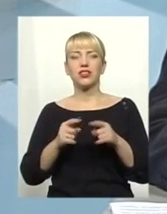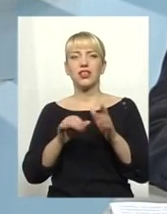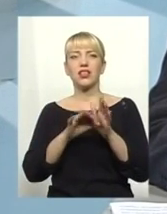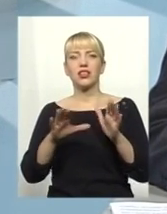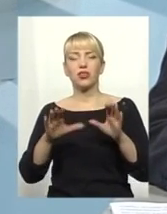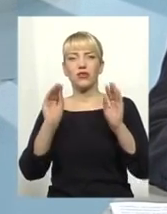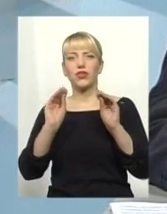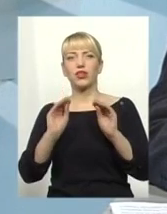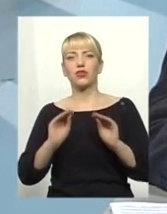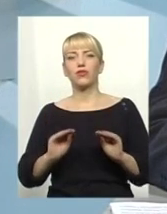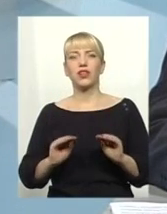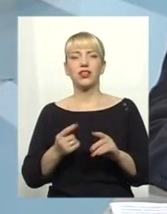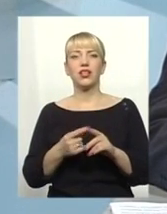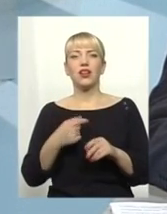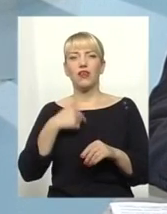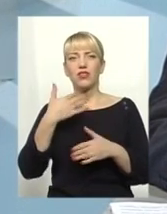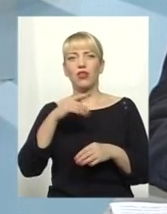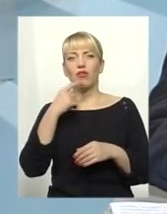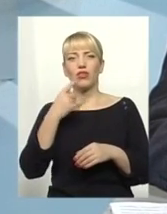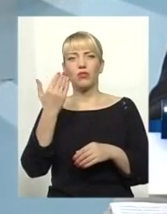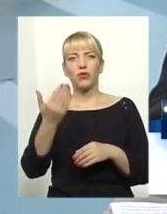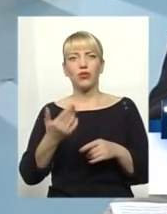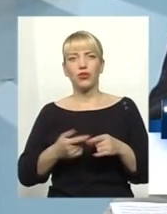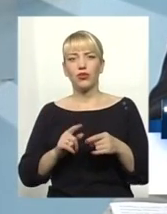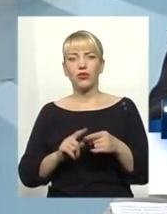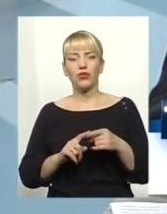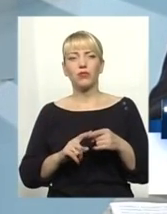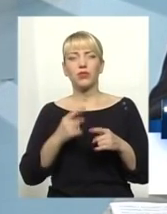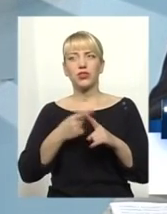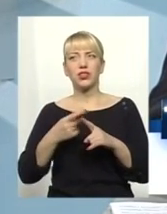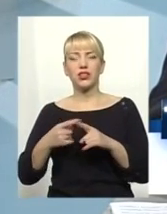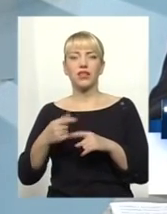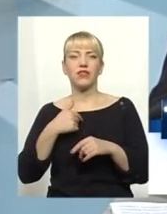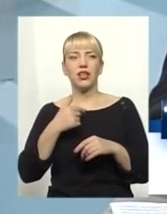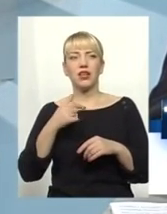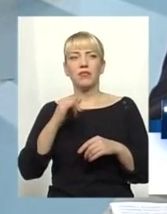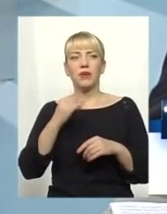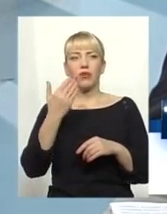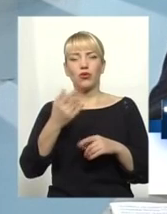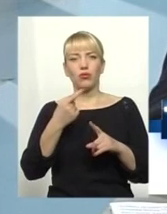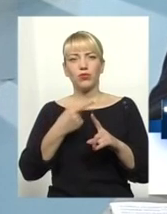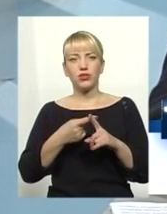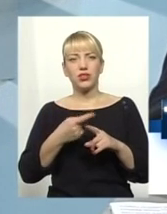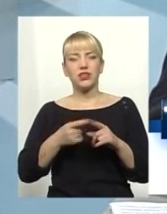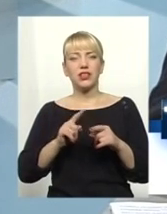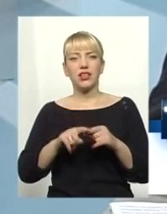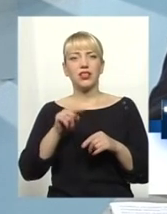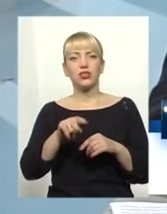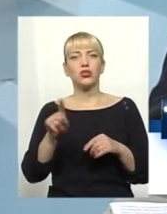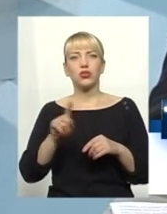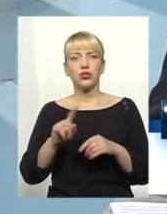декларування, я вже говорив про його позитиви, тому що, окрім негативів, все-таки основний позитив – це те, що